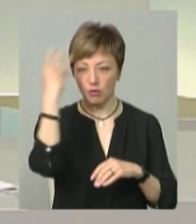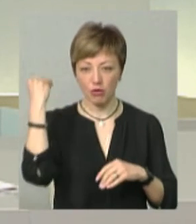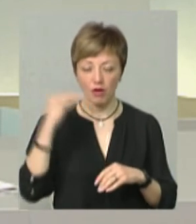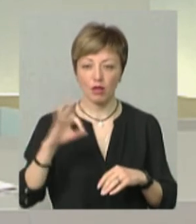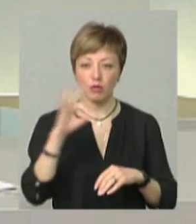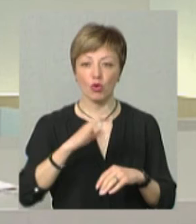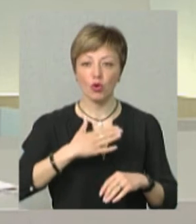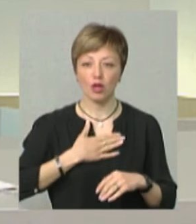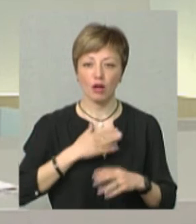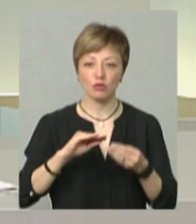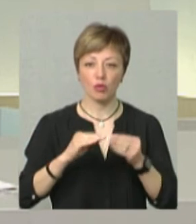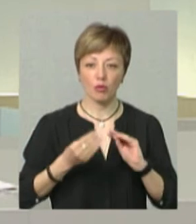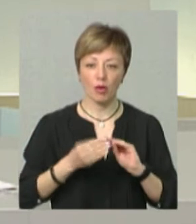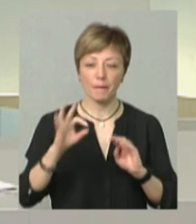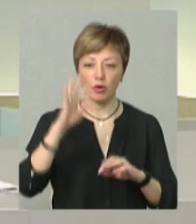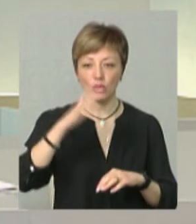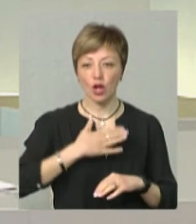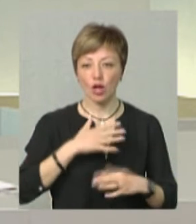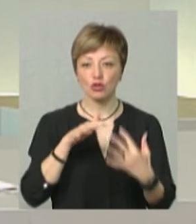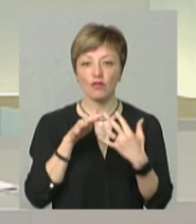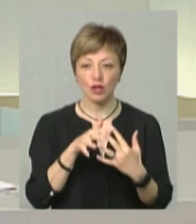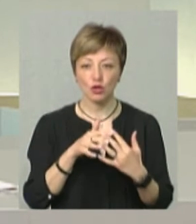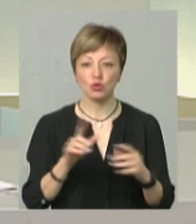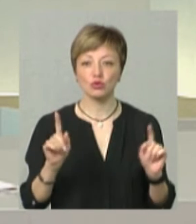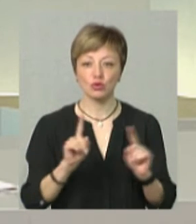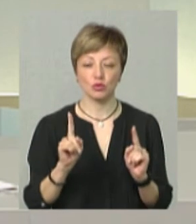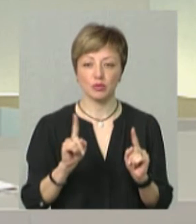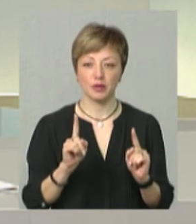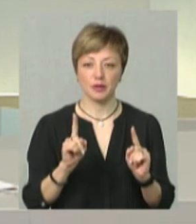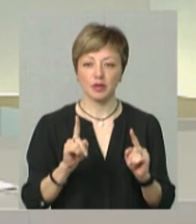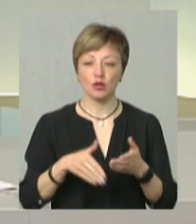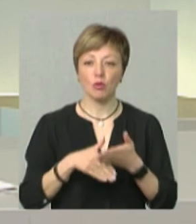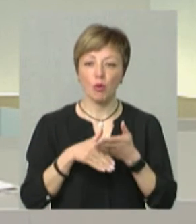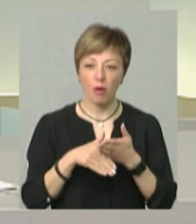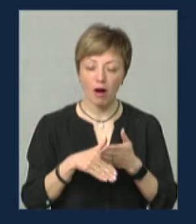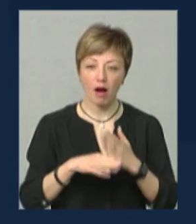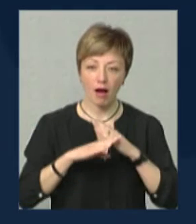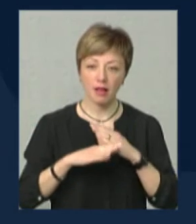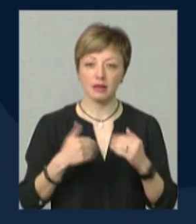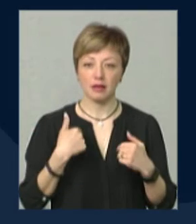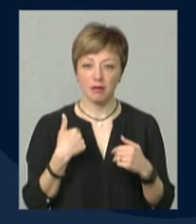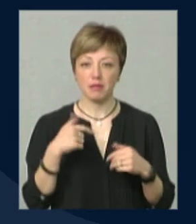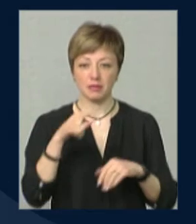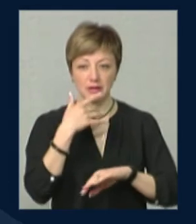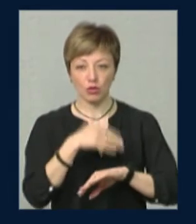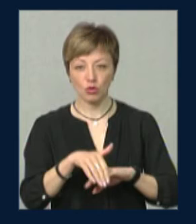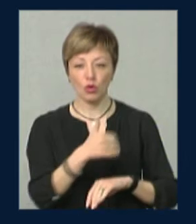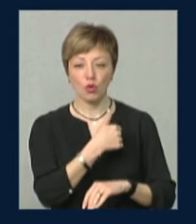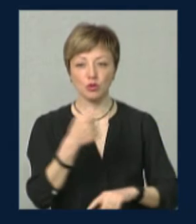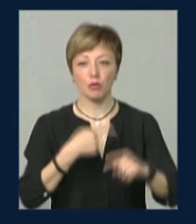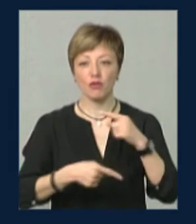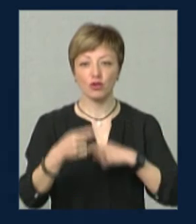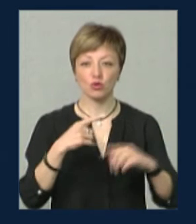про нашу проблему, про нашу війну, щоб допомагали нам, тому що ми хочемо